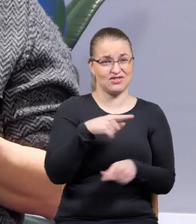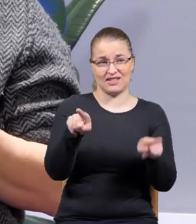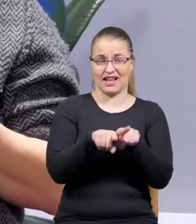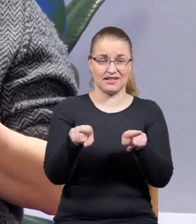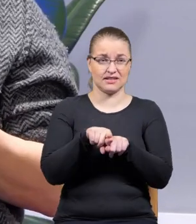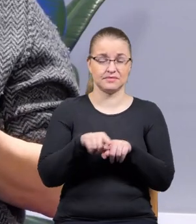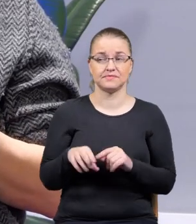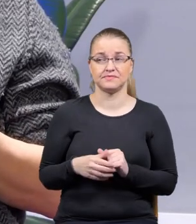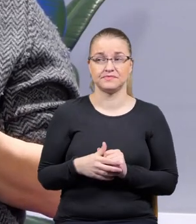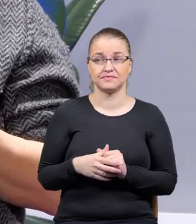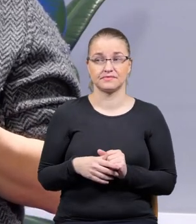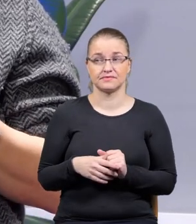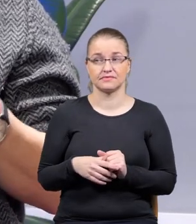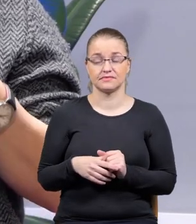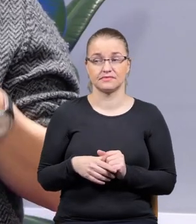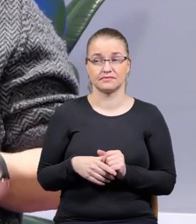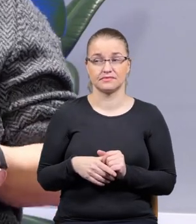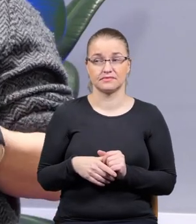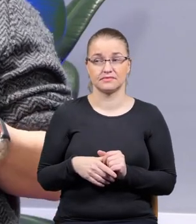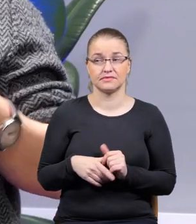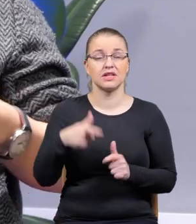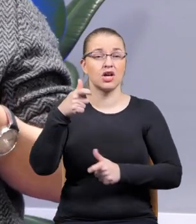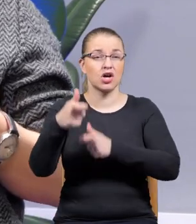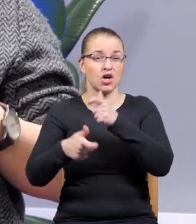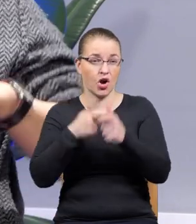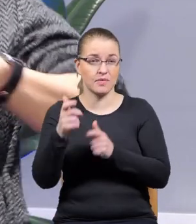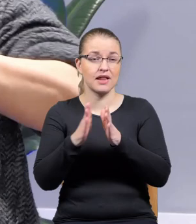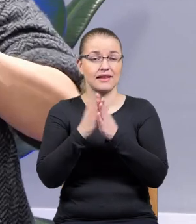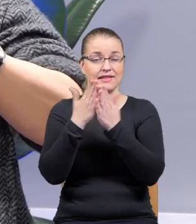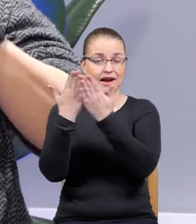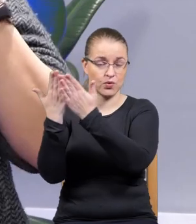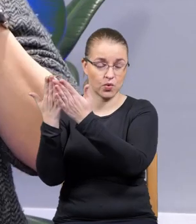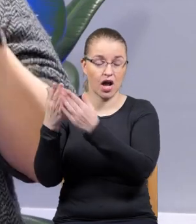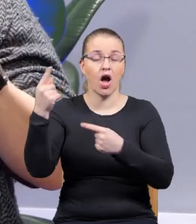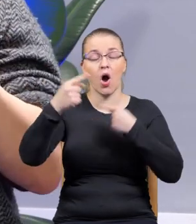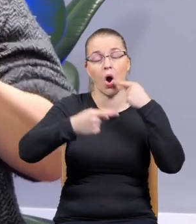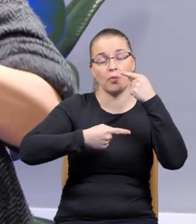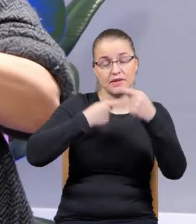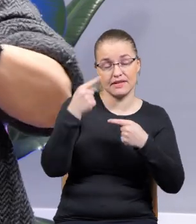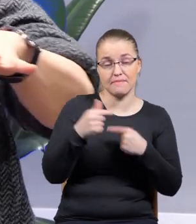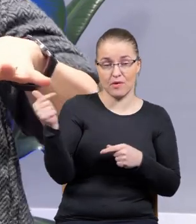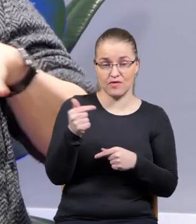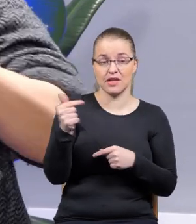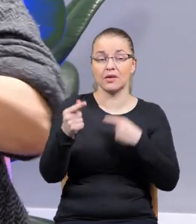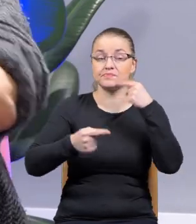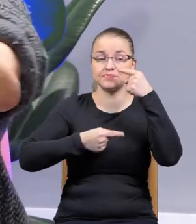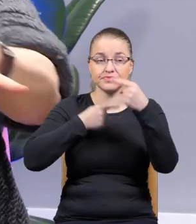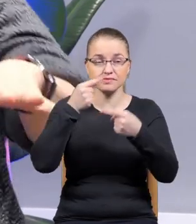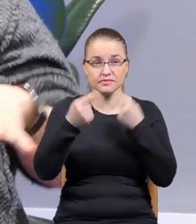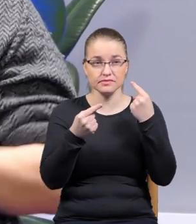i że robiąc literaturę, jakby opisujemy, powinniśmy się skupić na tych właśnie